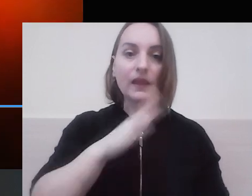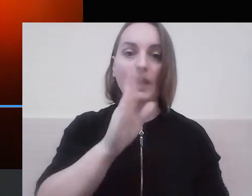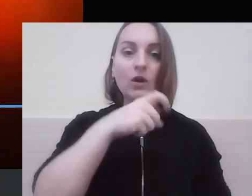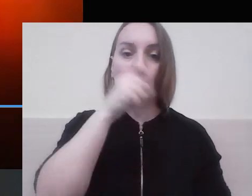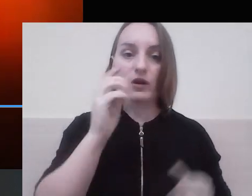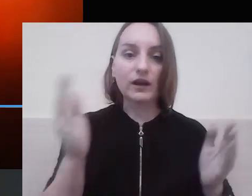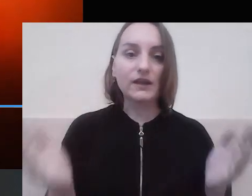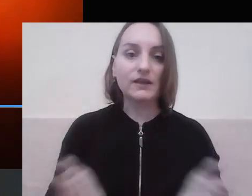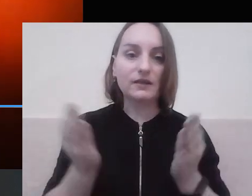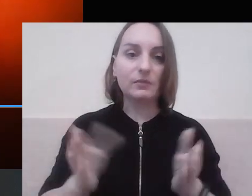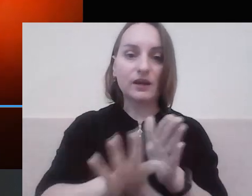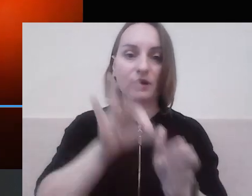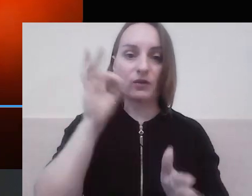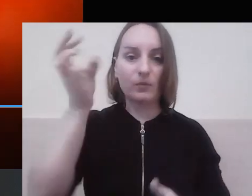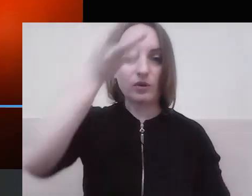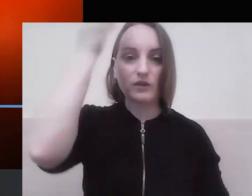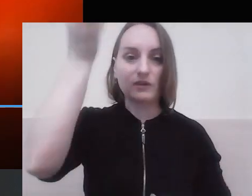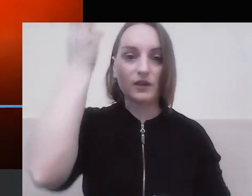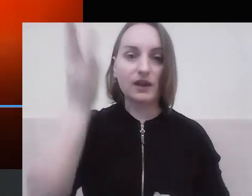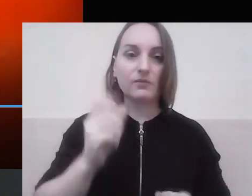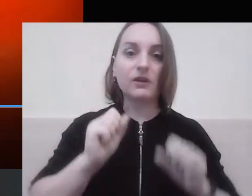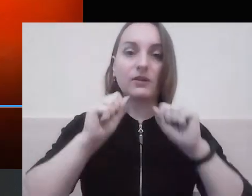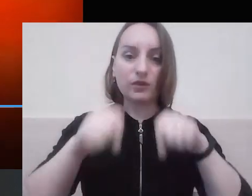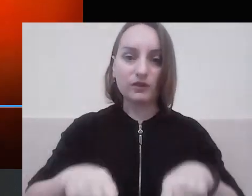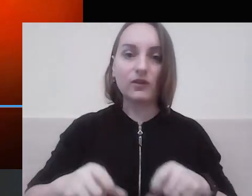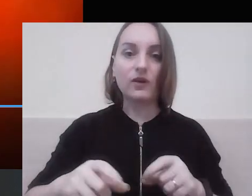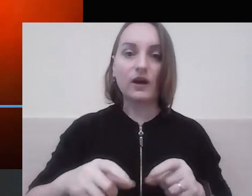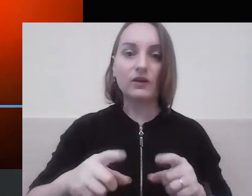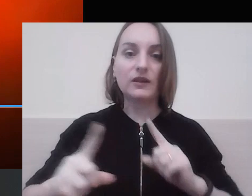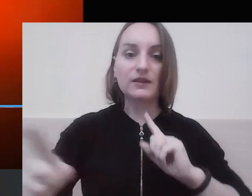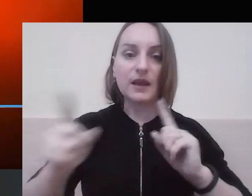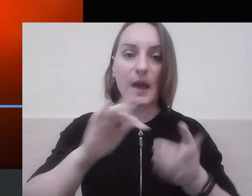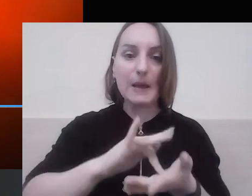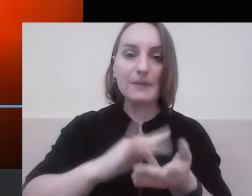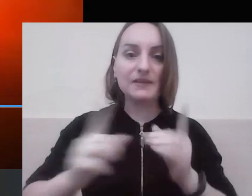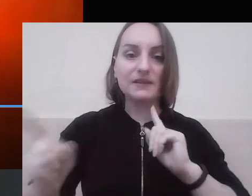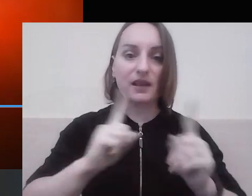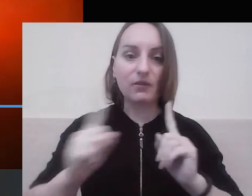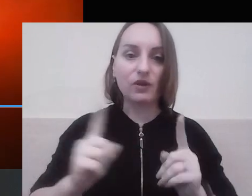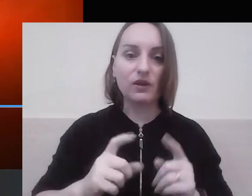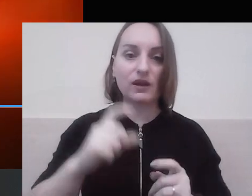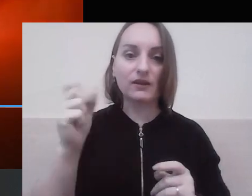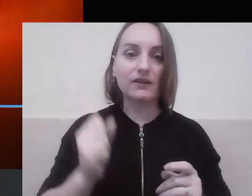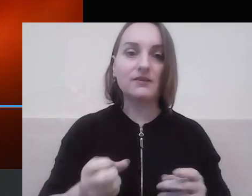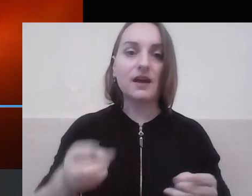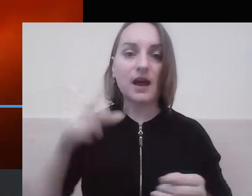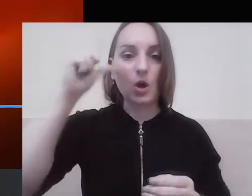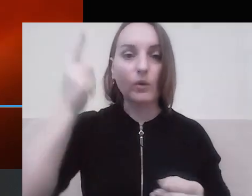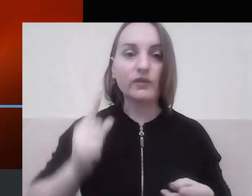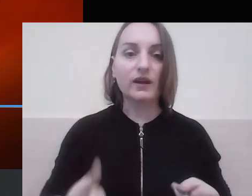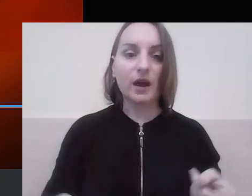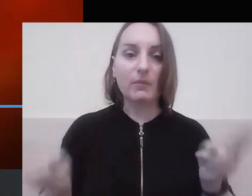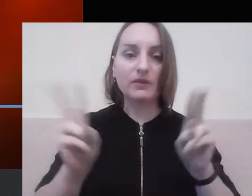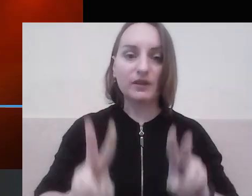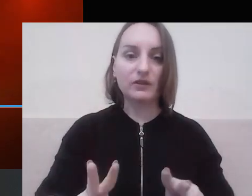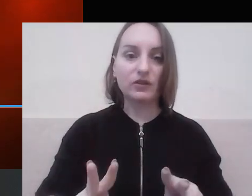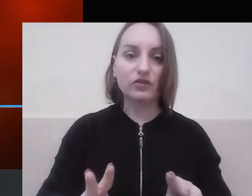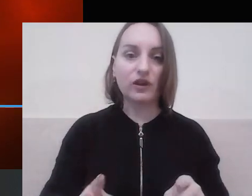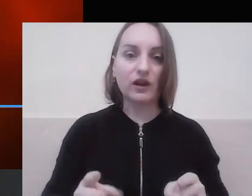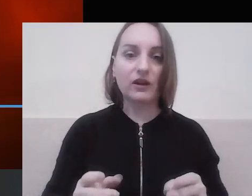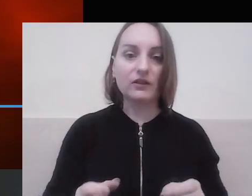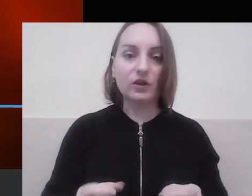зберігалася виборність гетьмана, визнавалися органи місцевого управління, за козаками залишалося